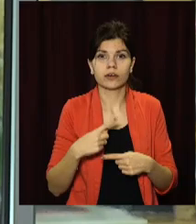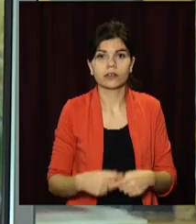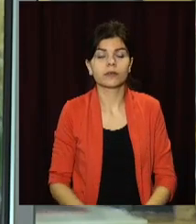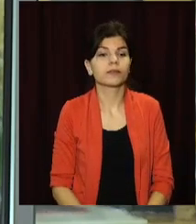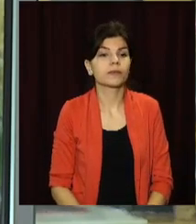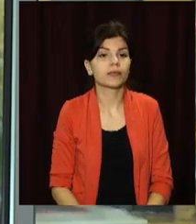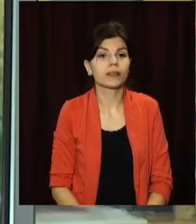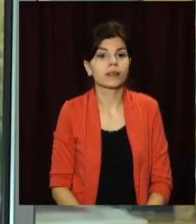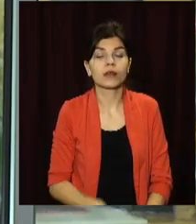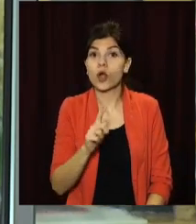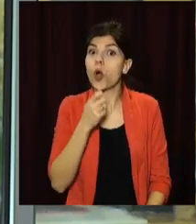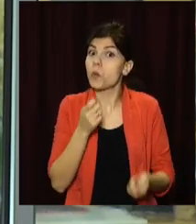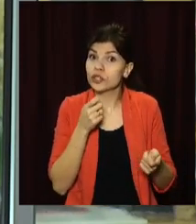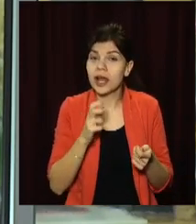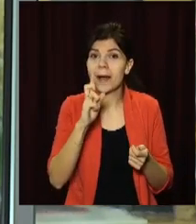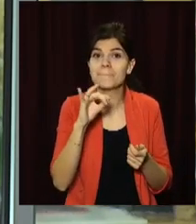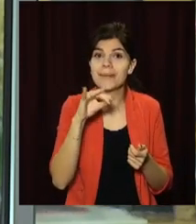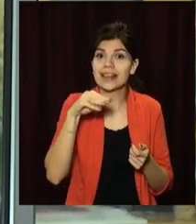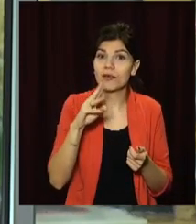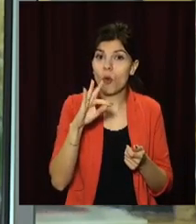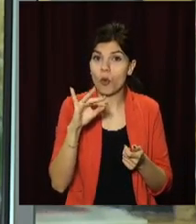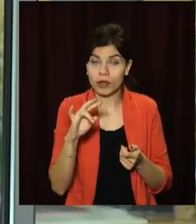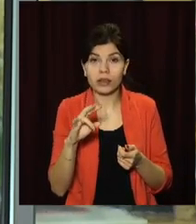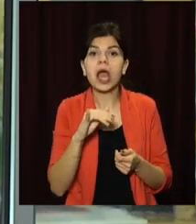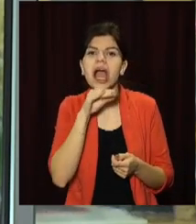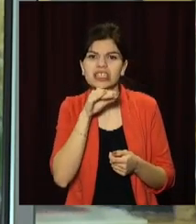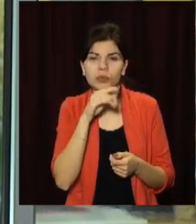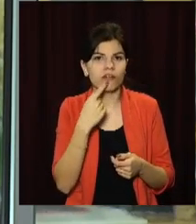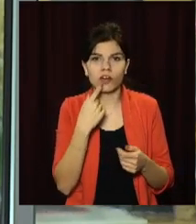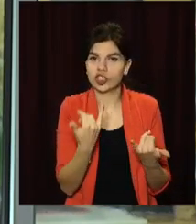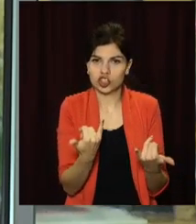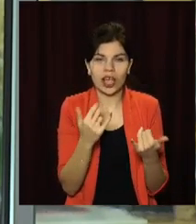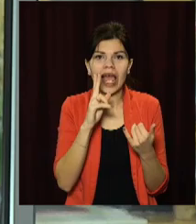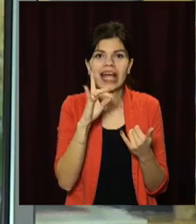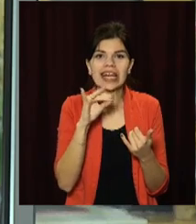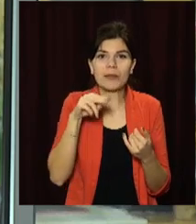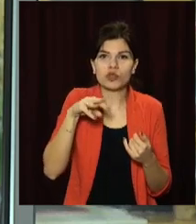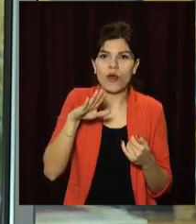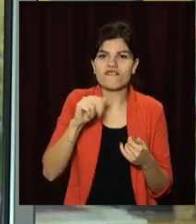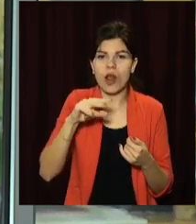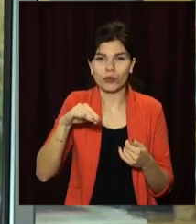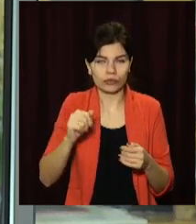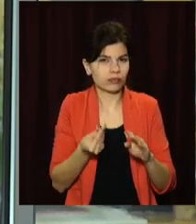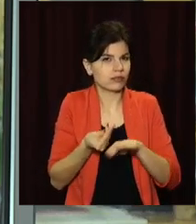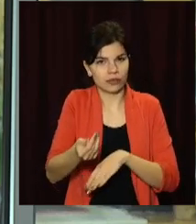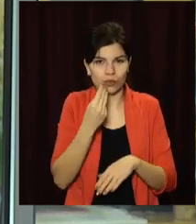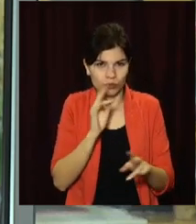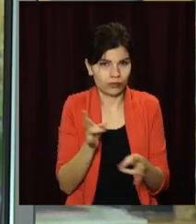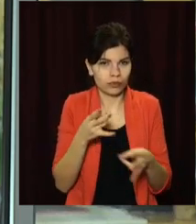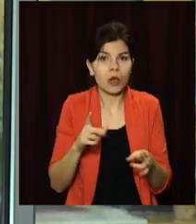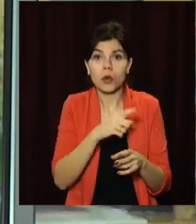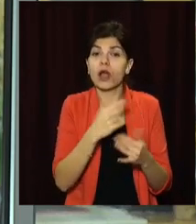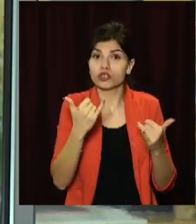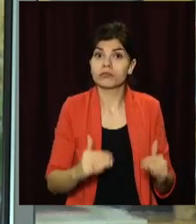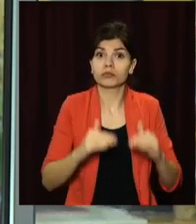Обережно біткоін. Експерти радять не інвестувати у криптовалюту. Наприкінці 2020-го біткоін зріс